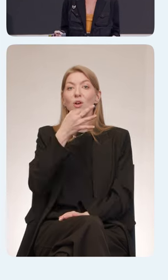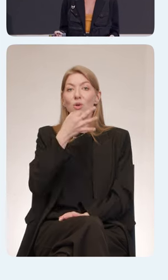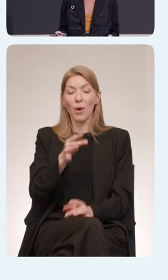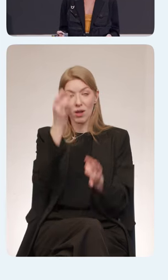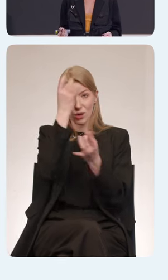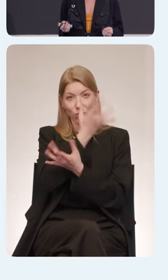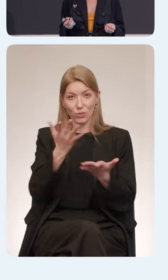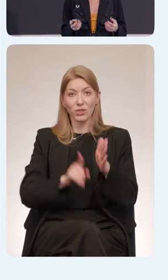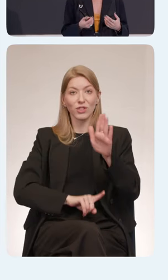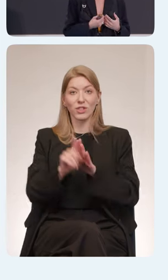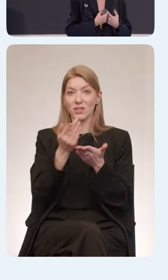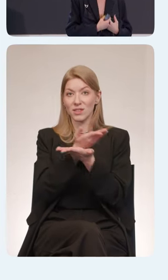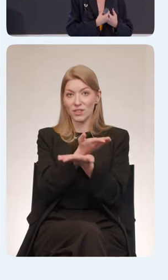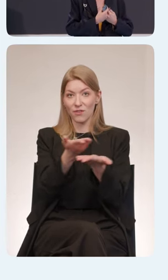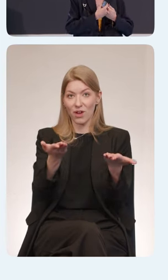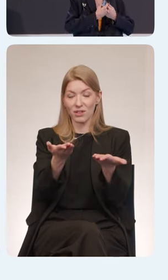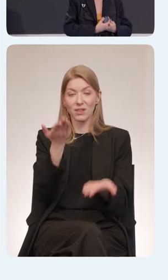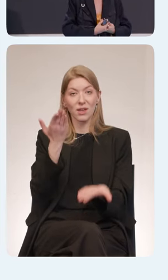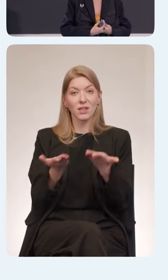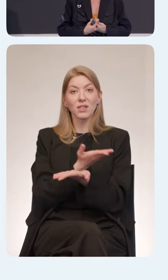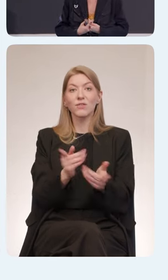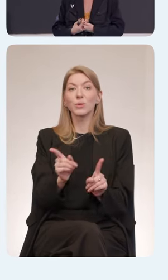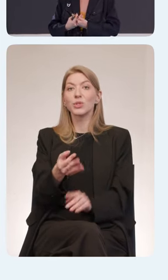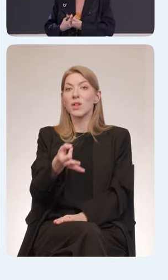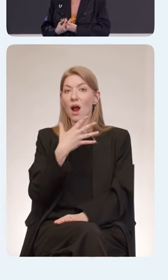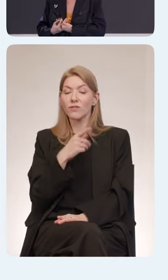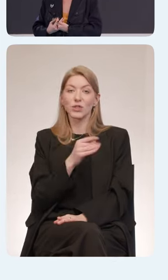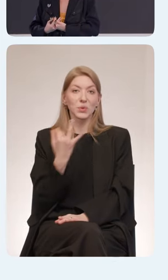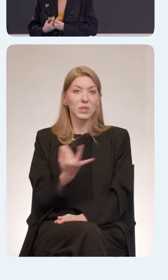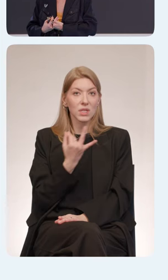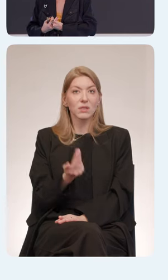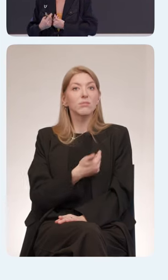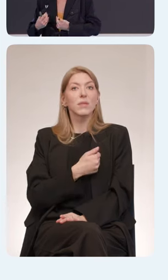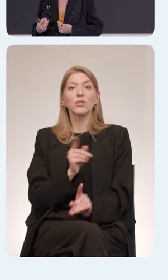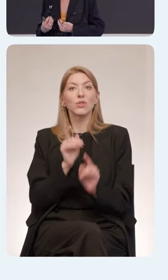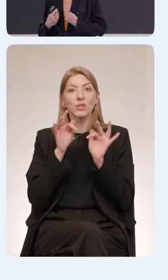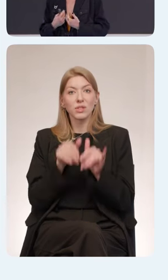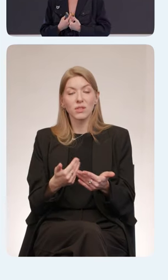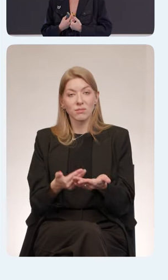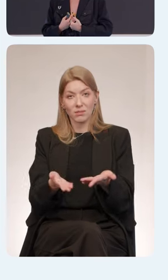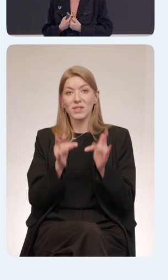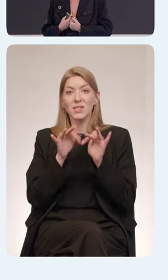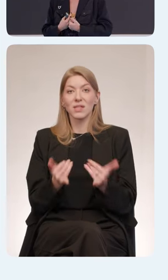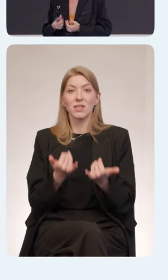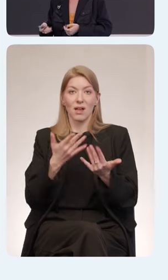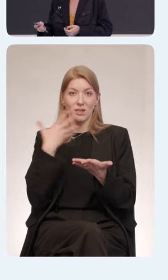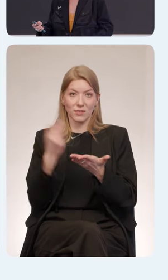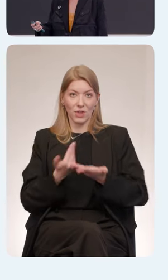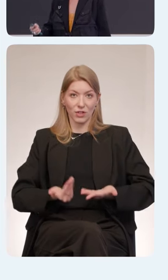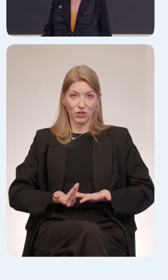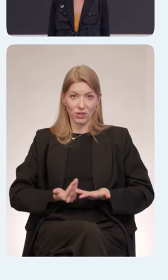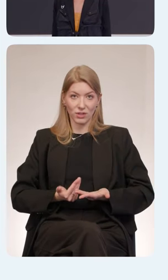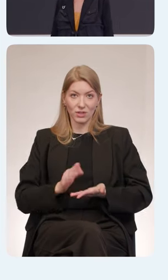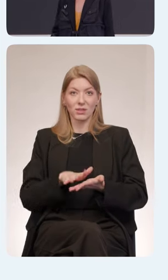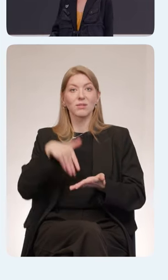вас. Если вам что-то нравится, что-то интересное, вы что-то хотите делать, делайте это в своей жизни. И тогда